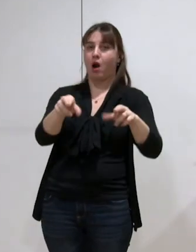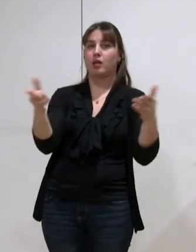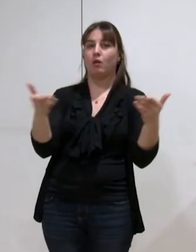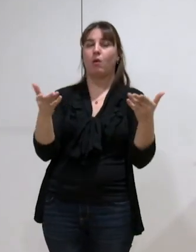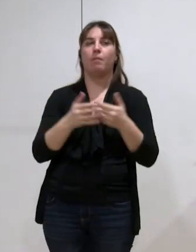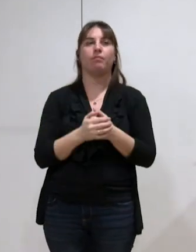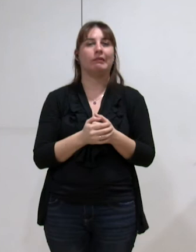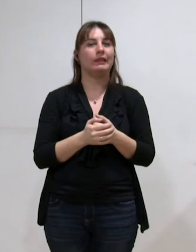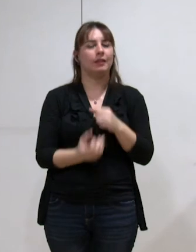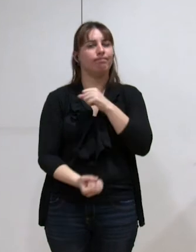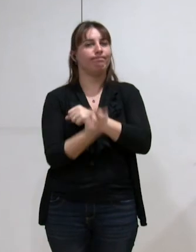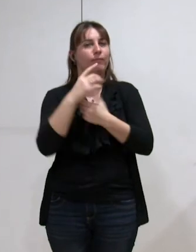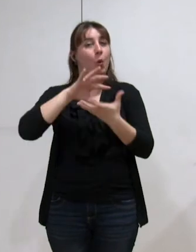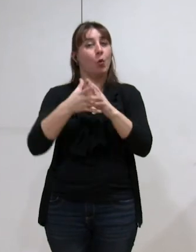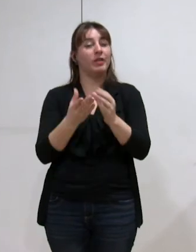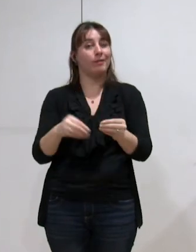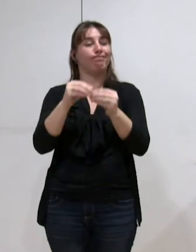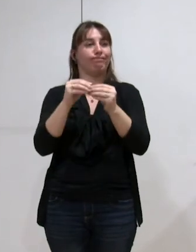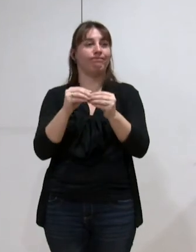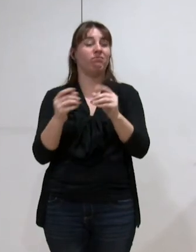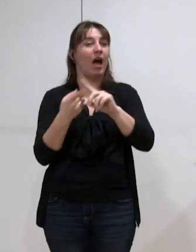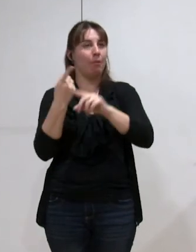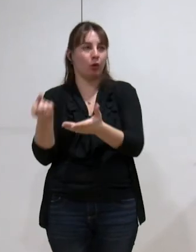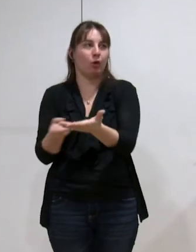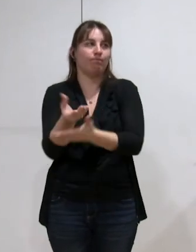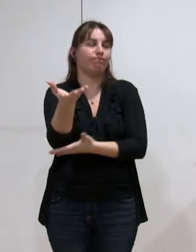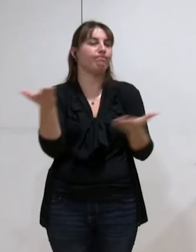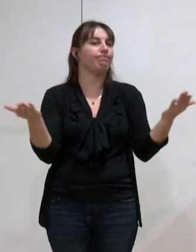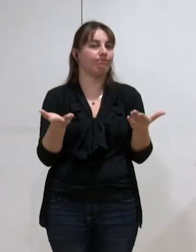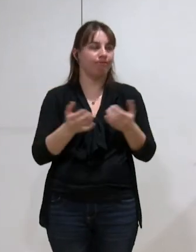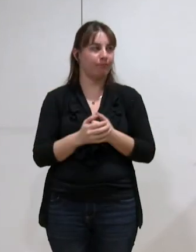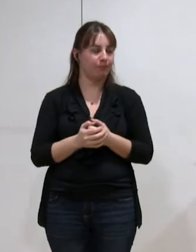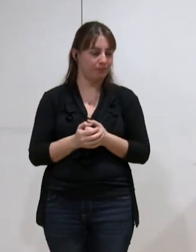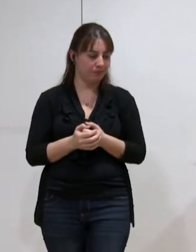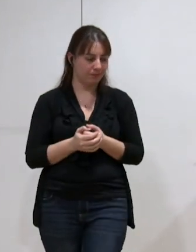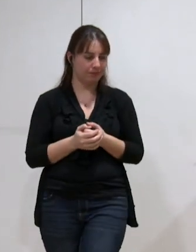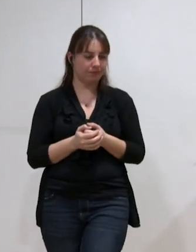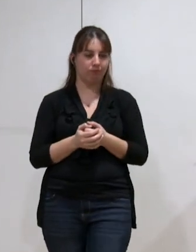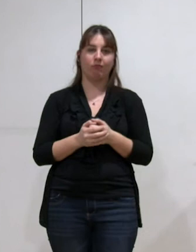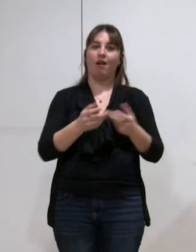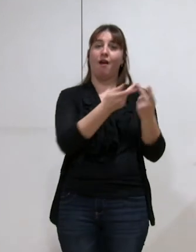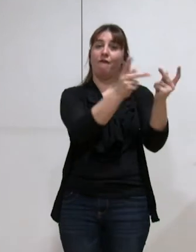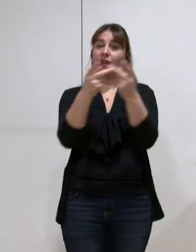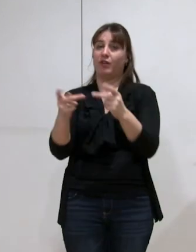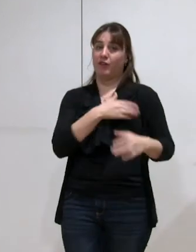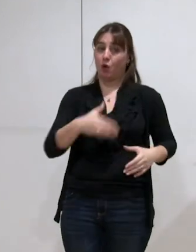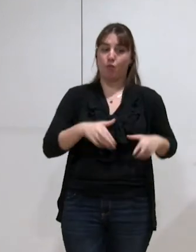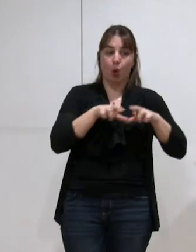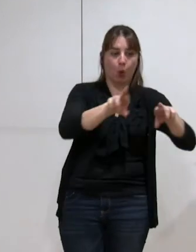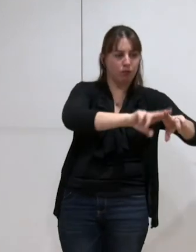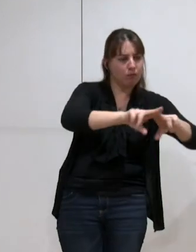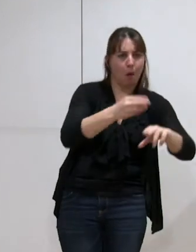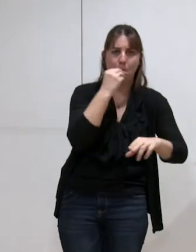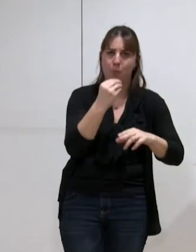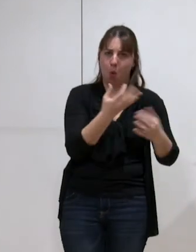une complexité supplémentaire qui est à noter qui est que ceux qui ont très bien entretenu leur voirie et énormément